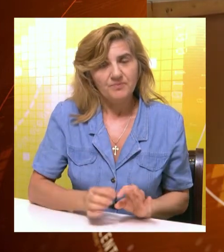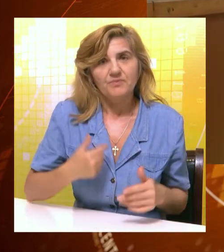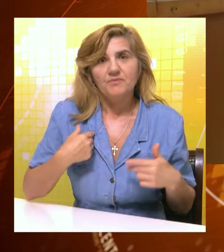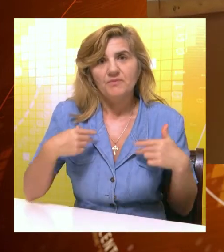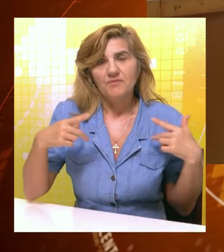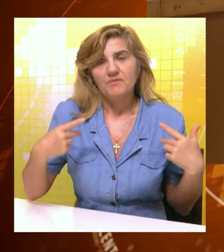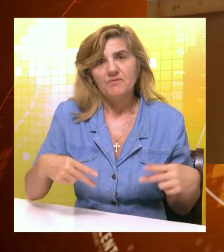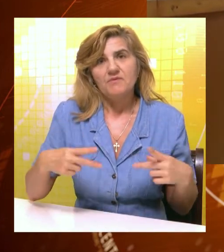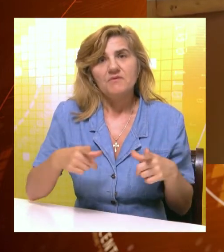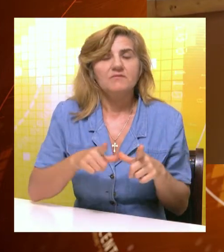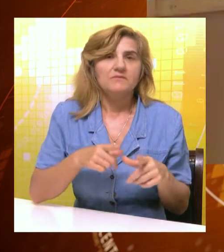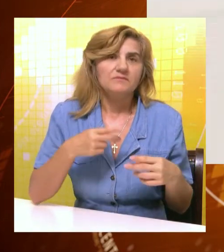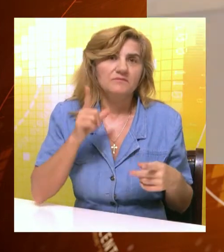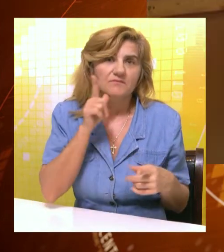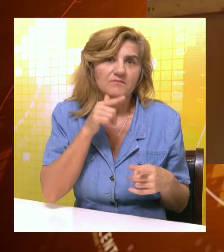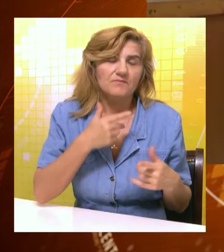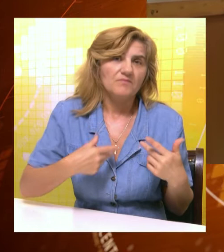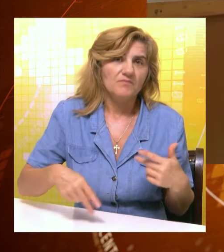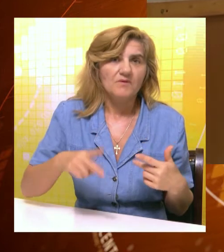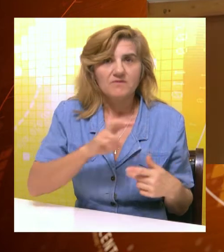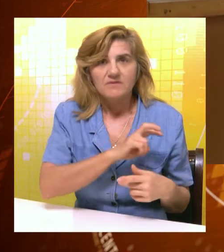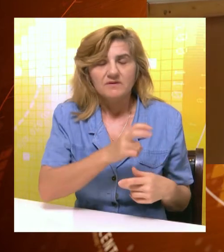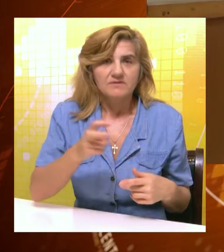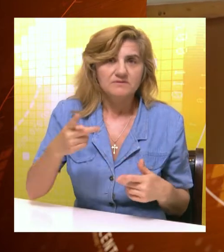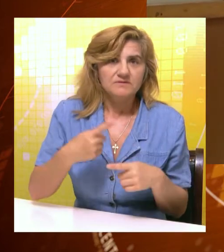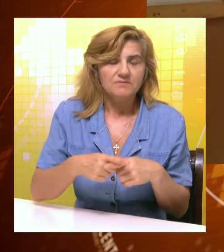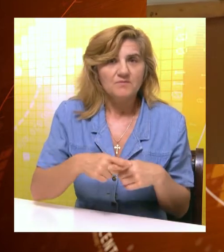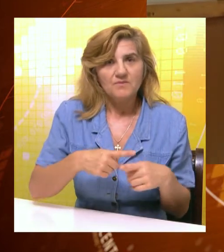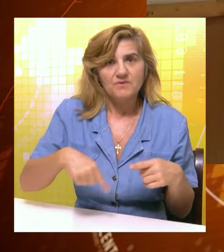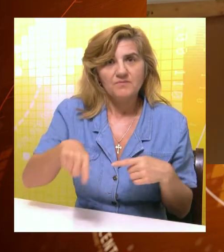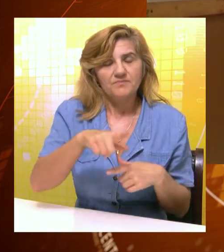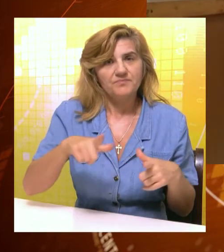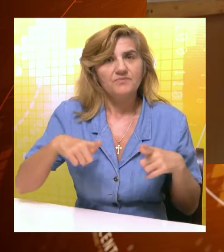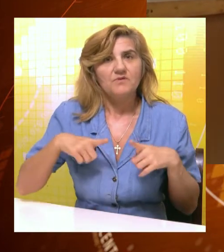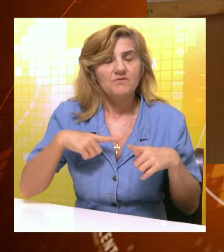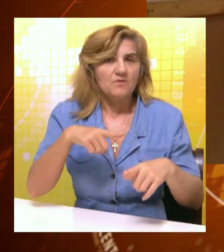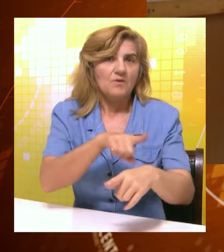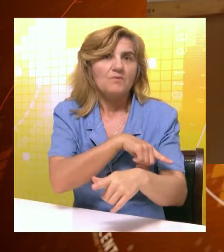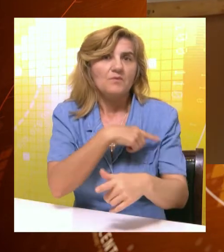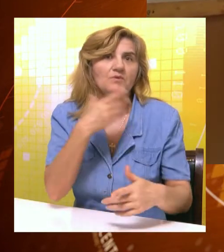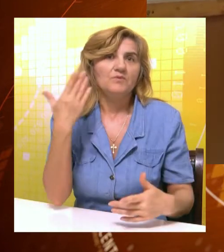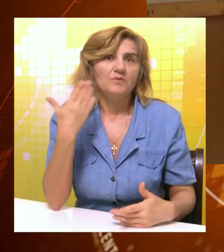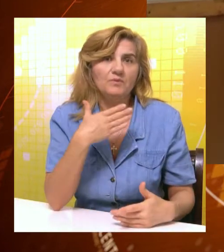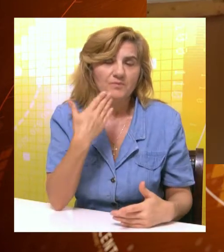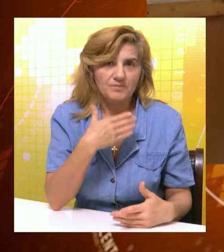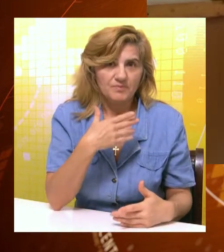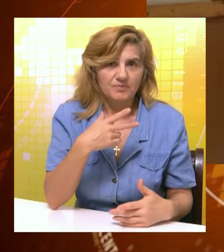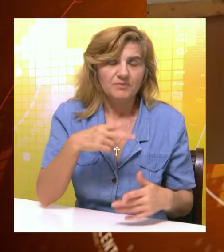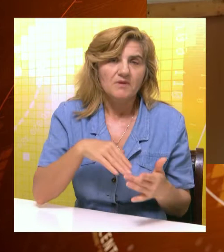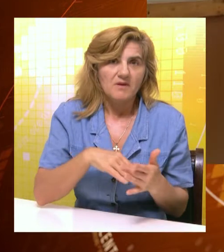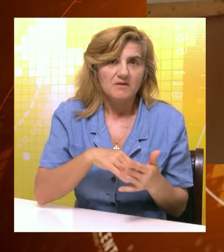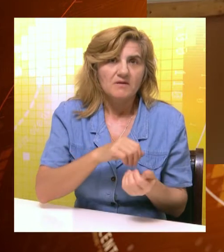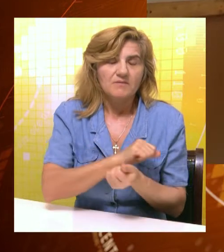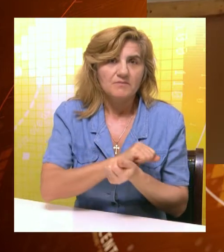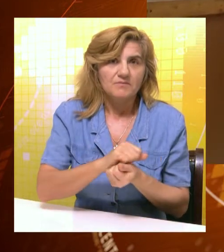najviše se plašim kombinovanog testa. Pa zato što to zahtjeva najduže učenje i treba